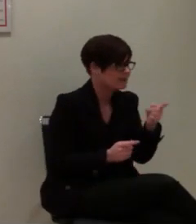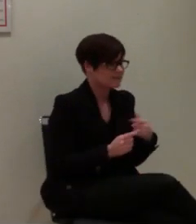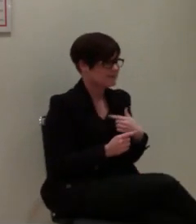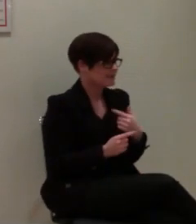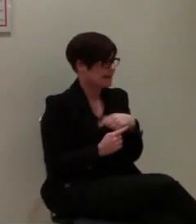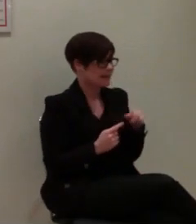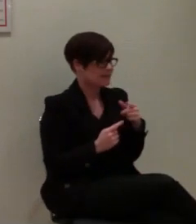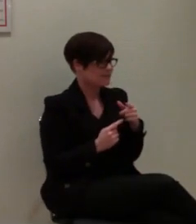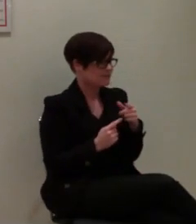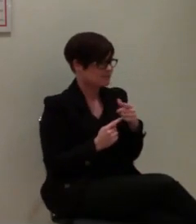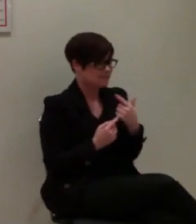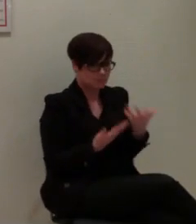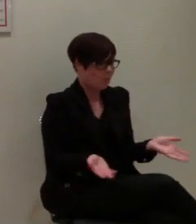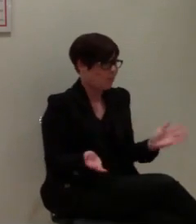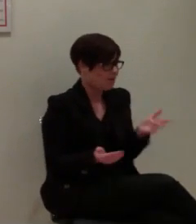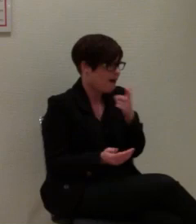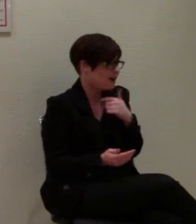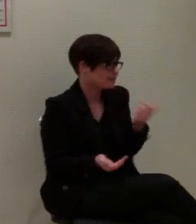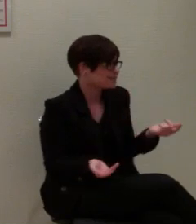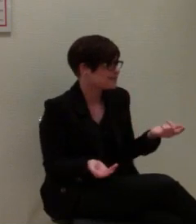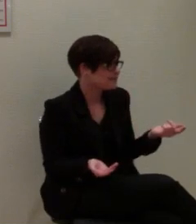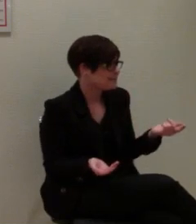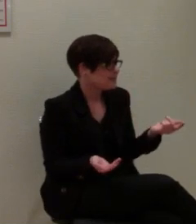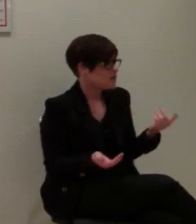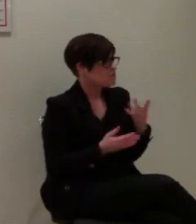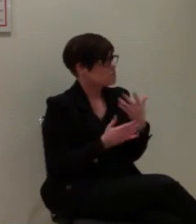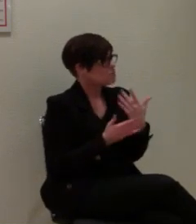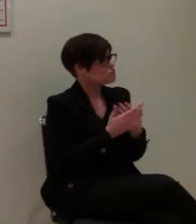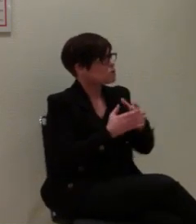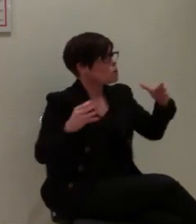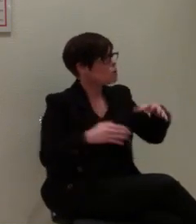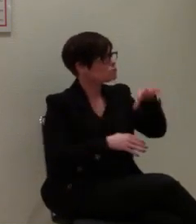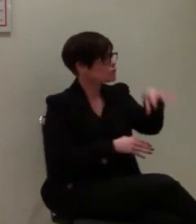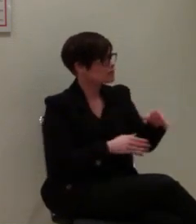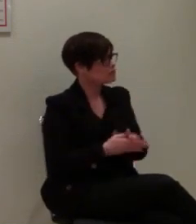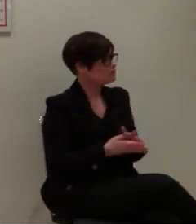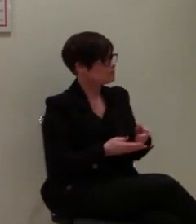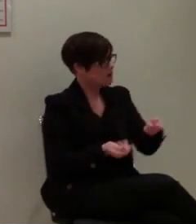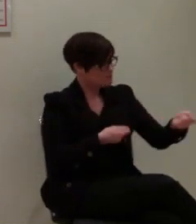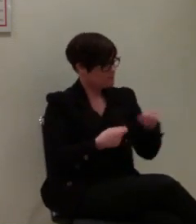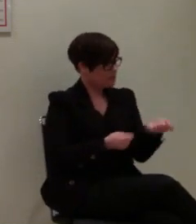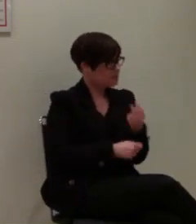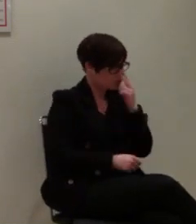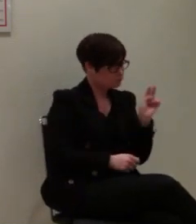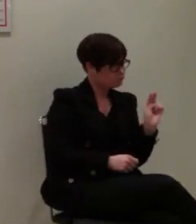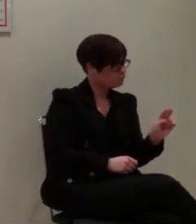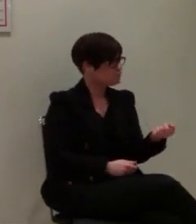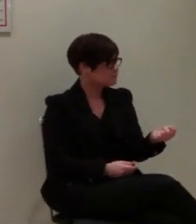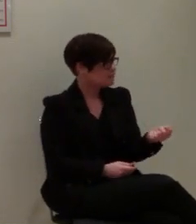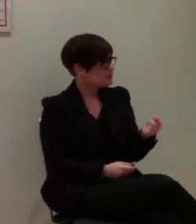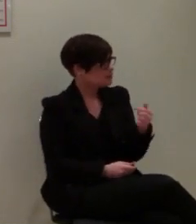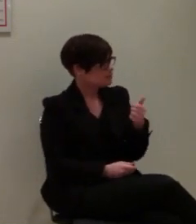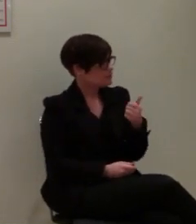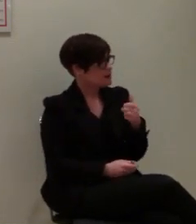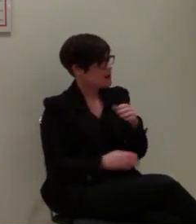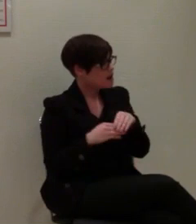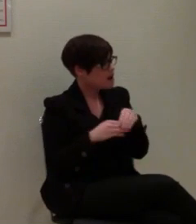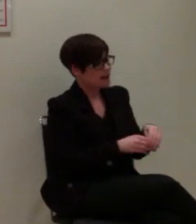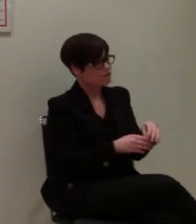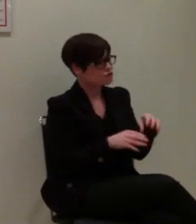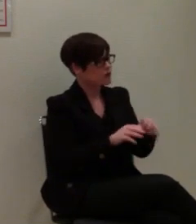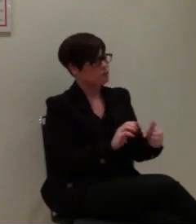Es gibt aber natürlich auch hervorragende Beispiele, gerade in Großstädten, wenn man sich zum Beispiel Frankfurt anschaut, die haben eine hervorragende Leitstelle